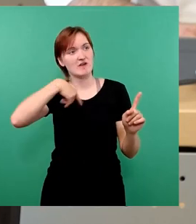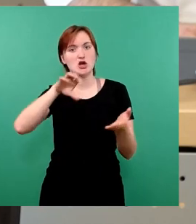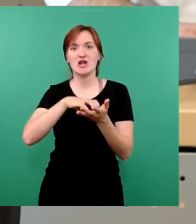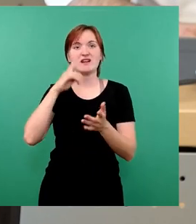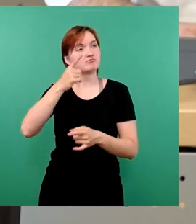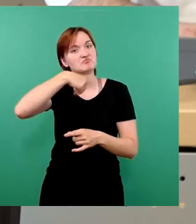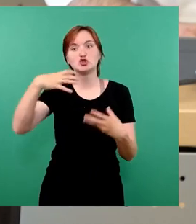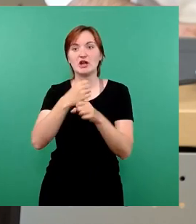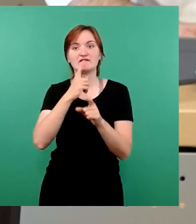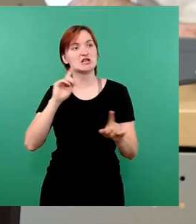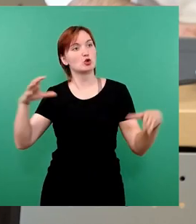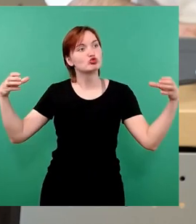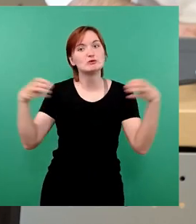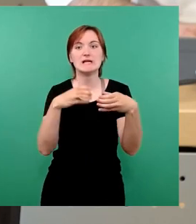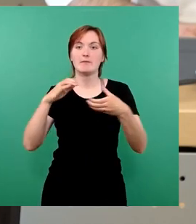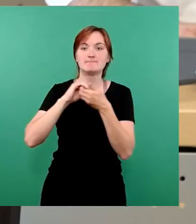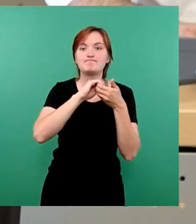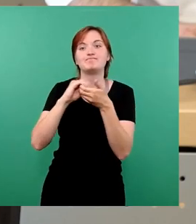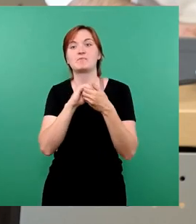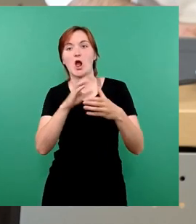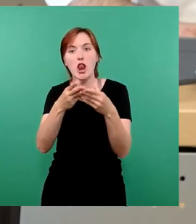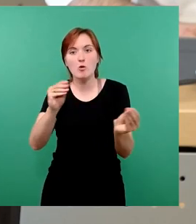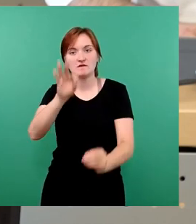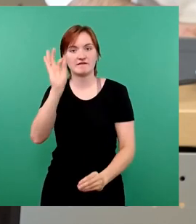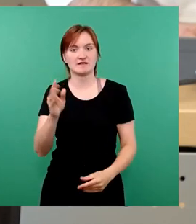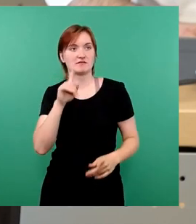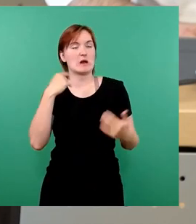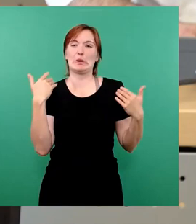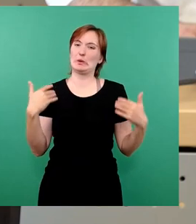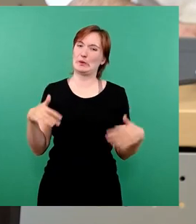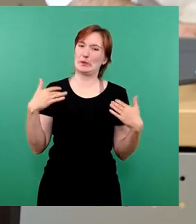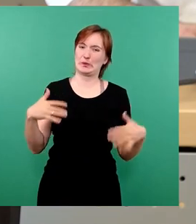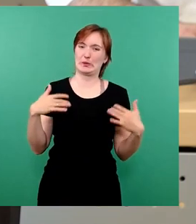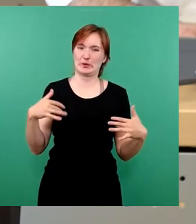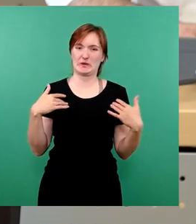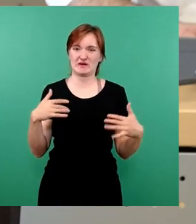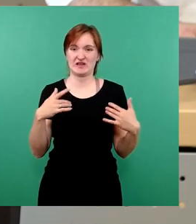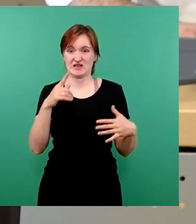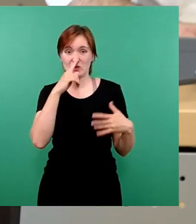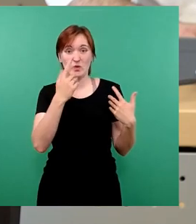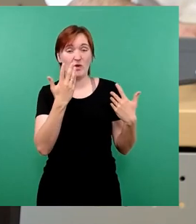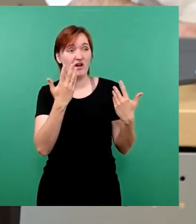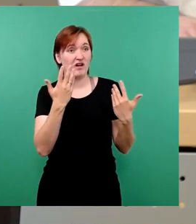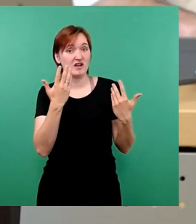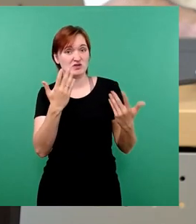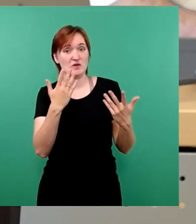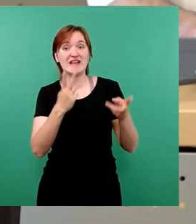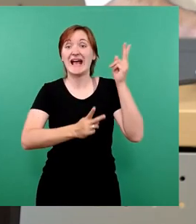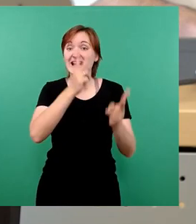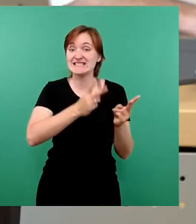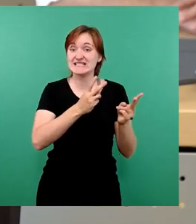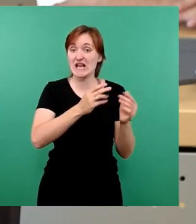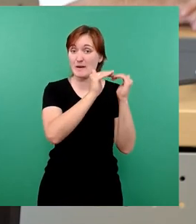schaffen, gemeinsam nach Lösungen zu suchen, dann geht es uns nicht nur bei der Besetzung dieser Richterposten so,